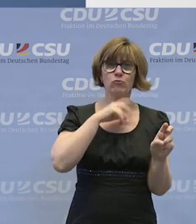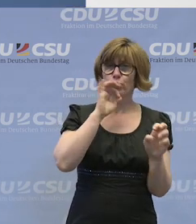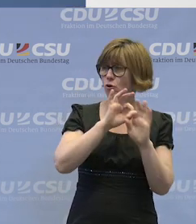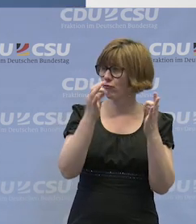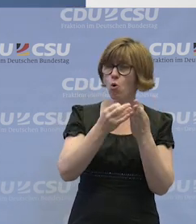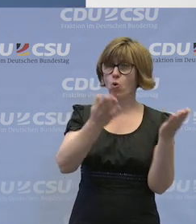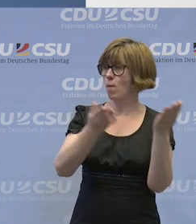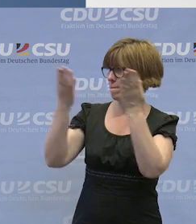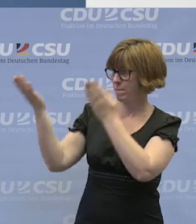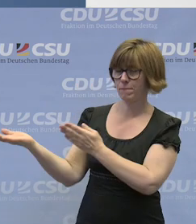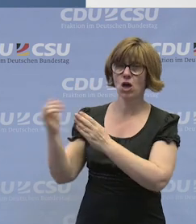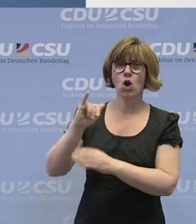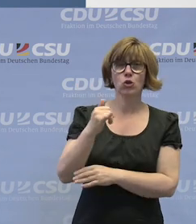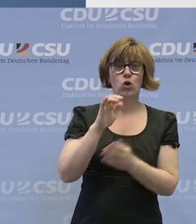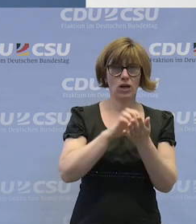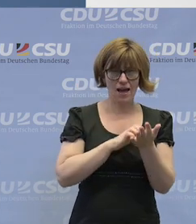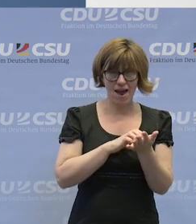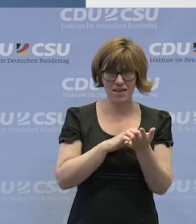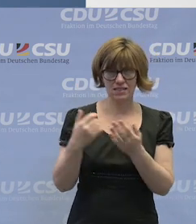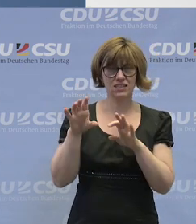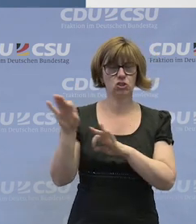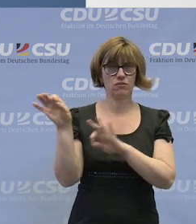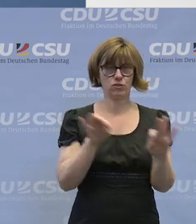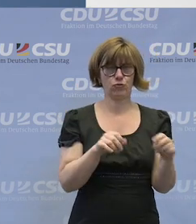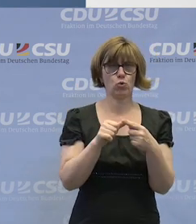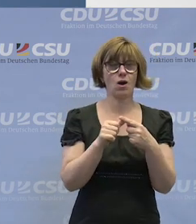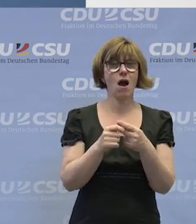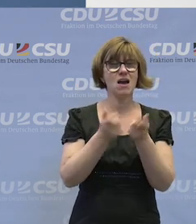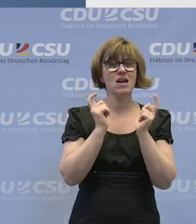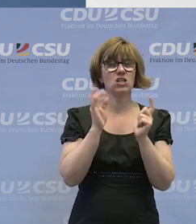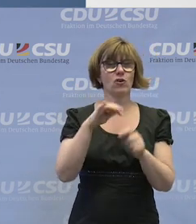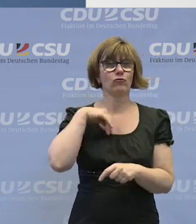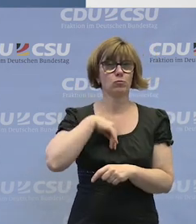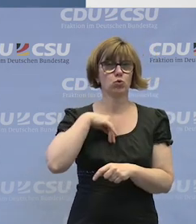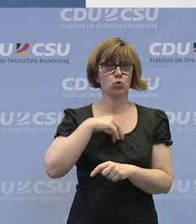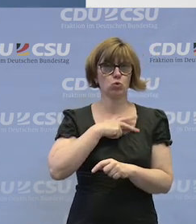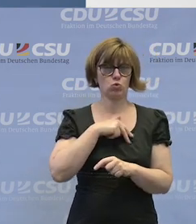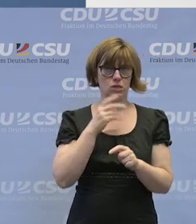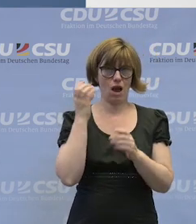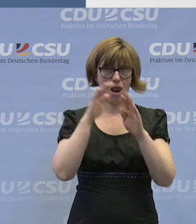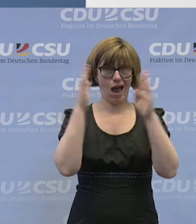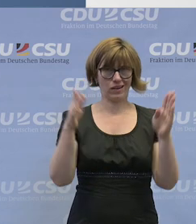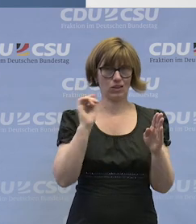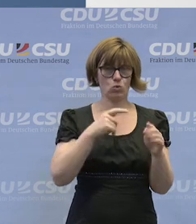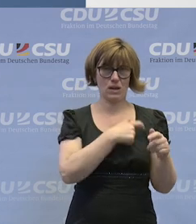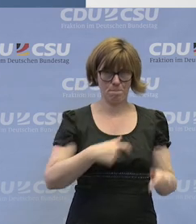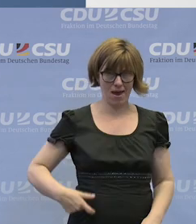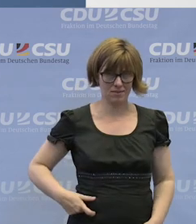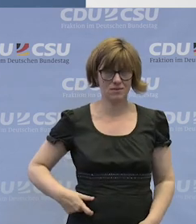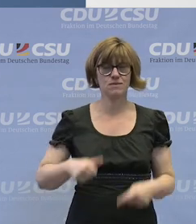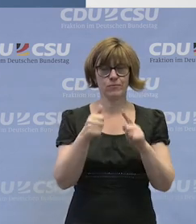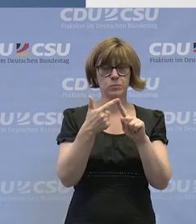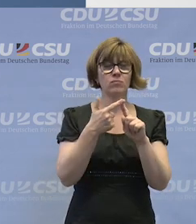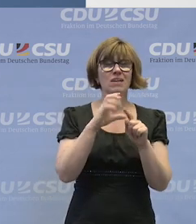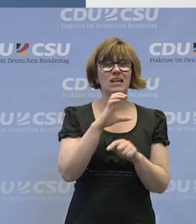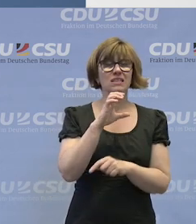dieses Forum nach vorne bitten. Jörg Reis bitte, Geschäftsführer der Gesellschaft für psychosoziale Einrichtungen in Mainz. Dann